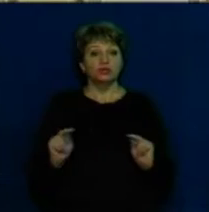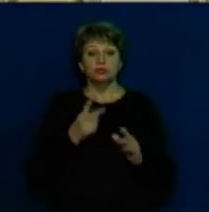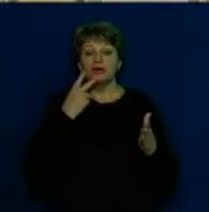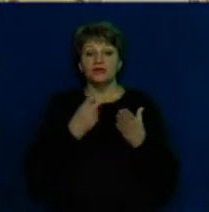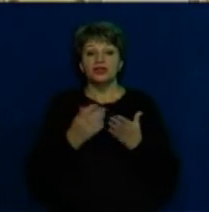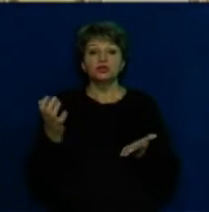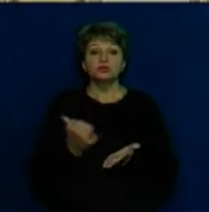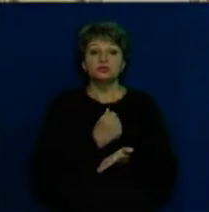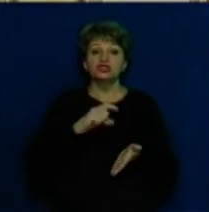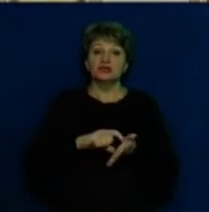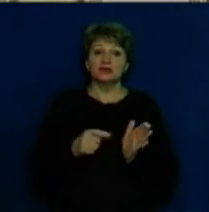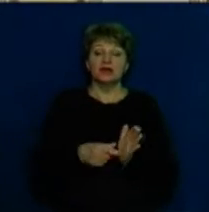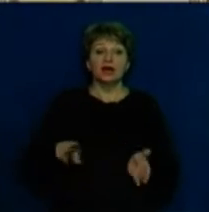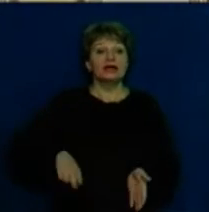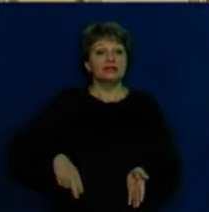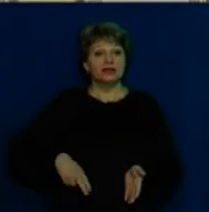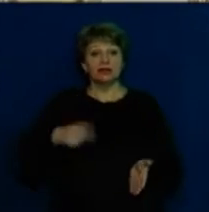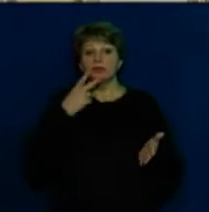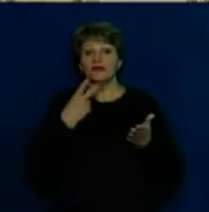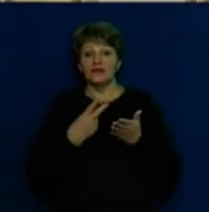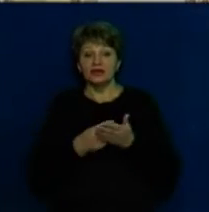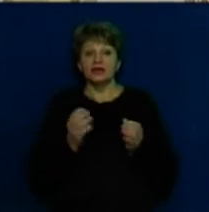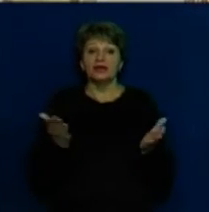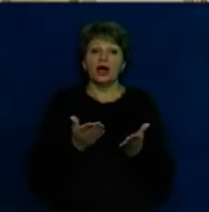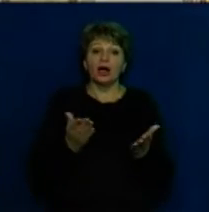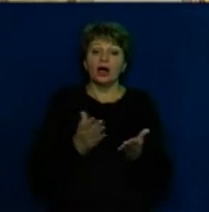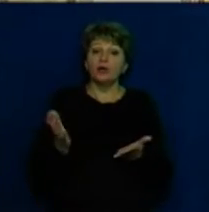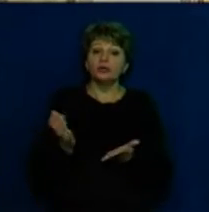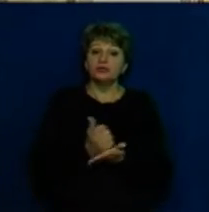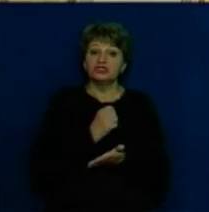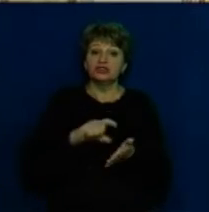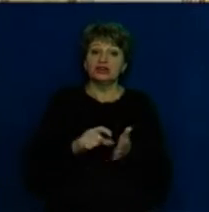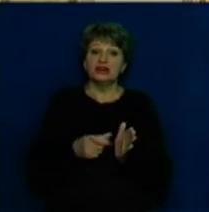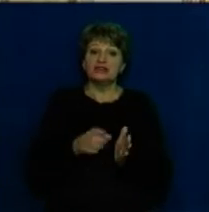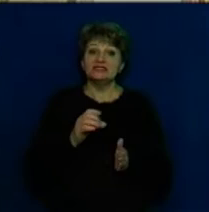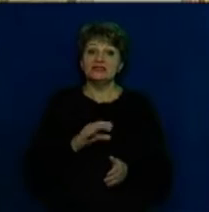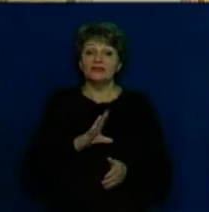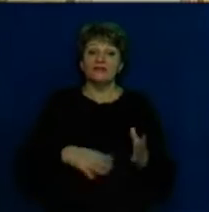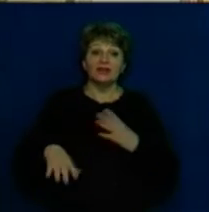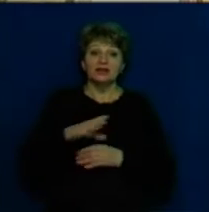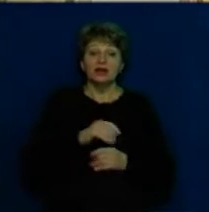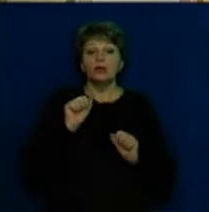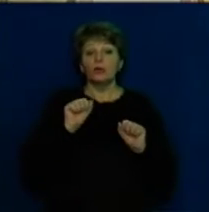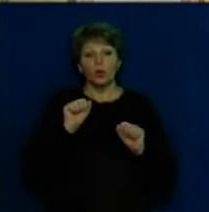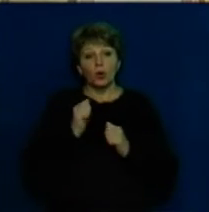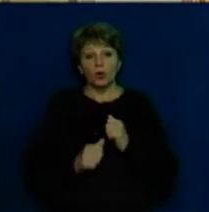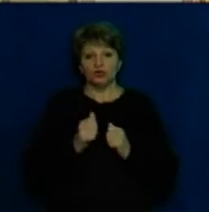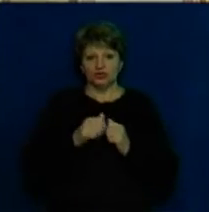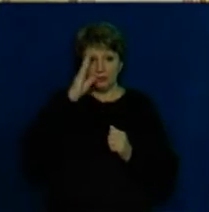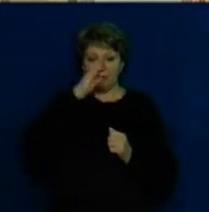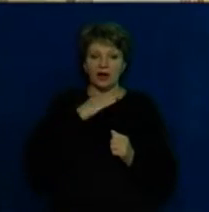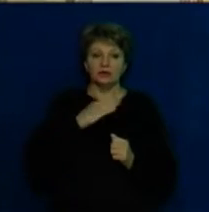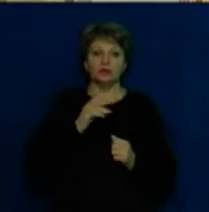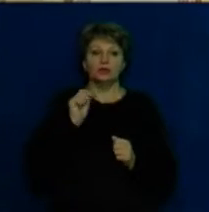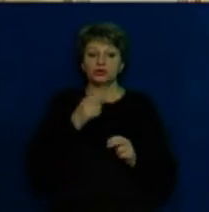успішність класу, директорам успішність класів. Безпосередньо ми так само можемо бачити. Кожен батько може стежити